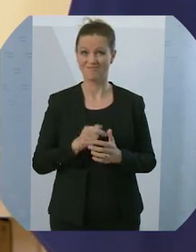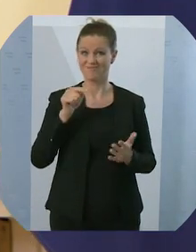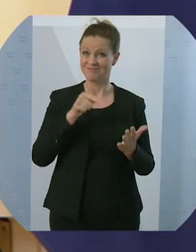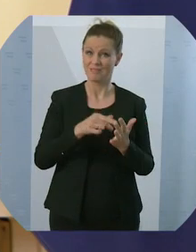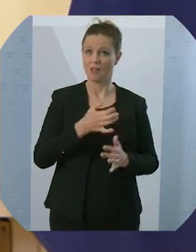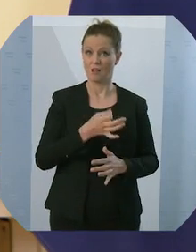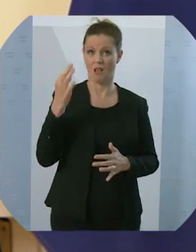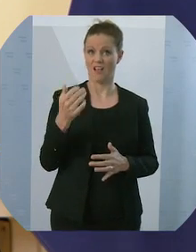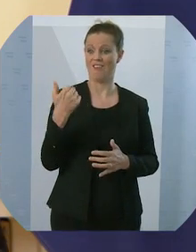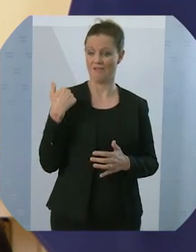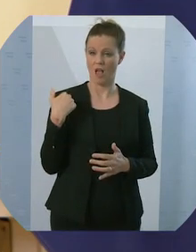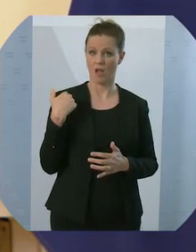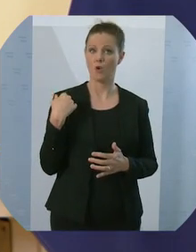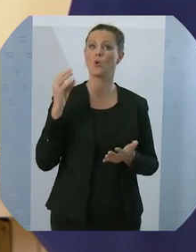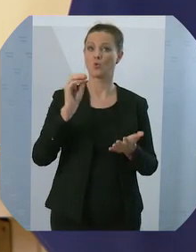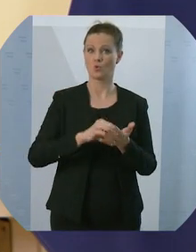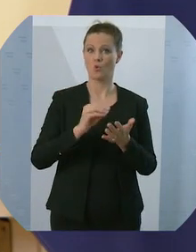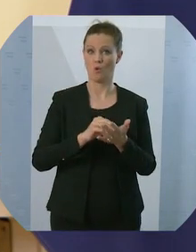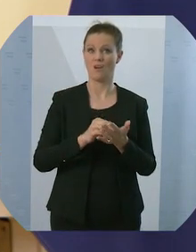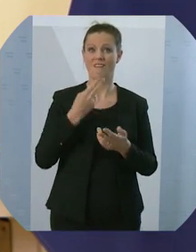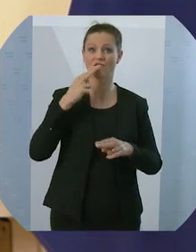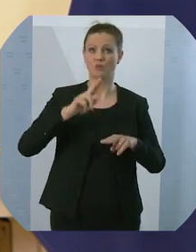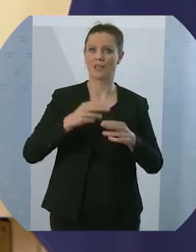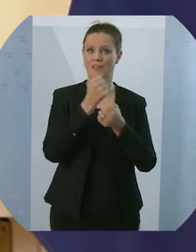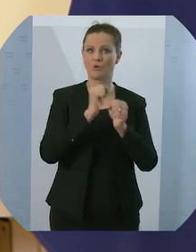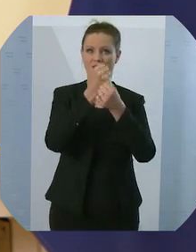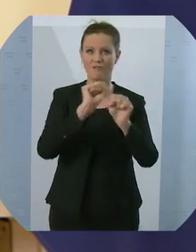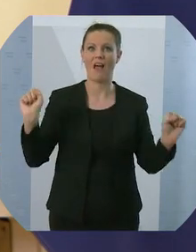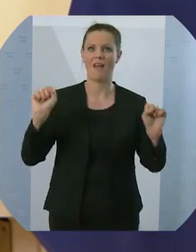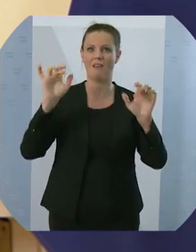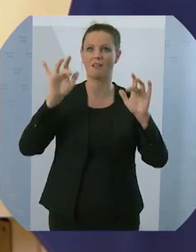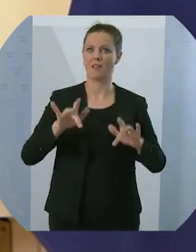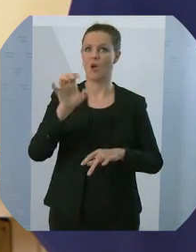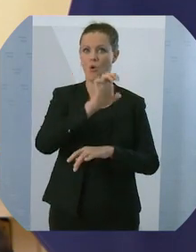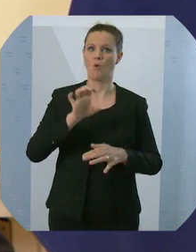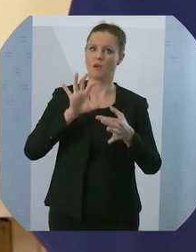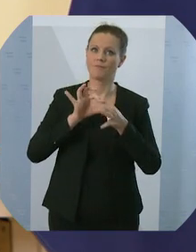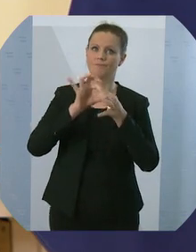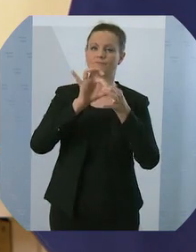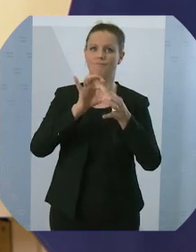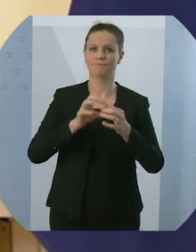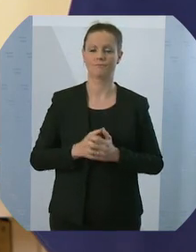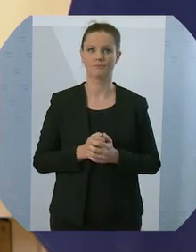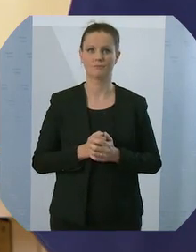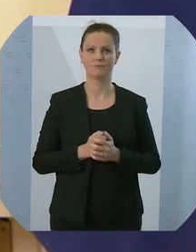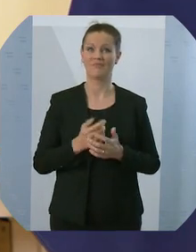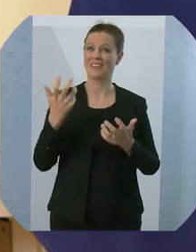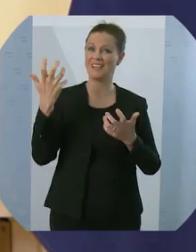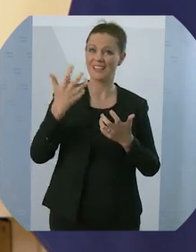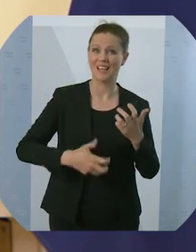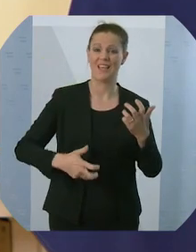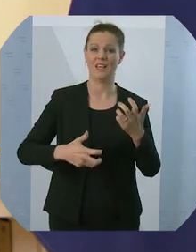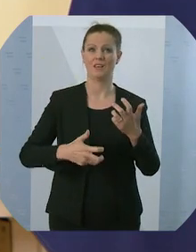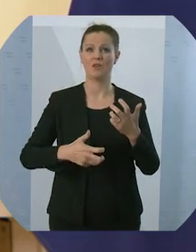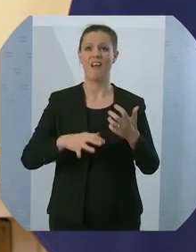Demokratie und Freiheit in Europa verbunden. Die Befreiung von Krieg und Faschismus hat den Weg für Frieden